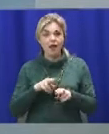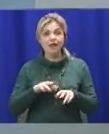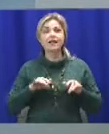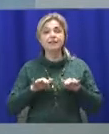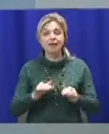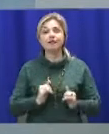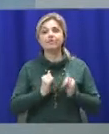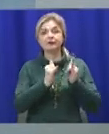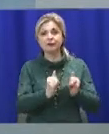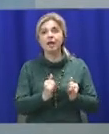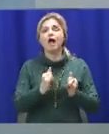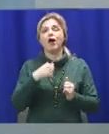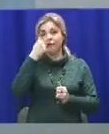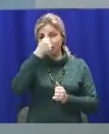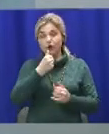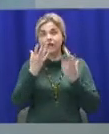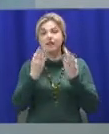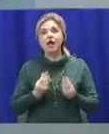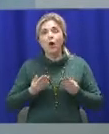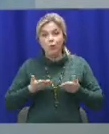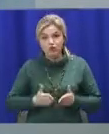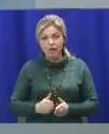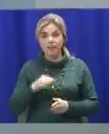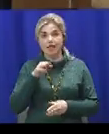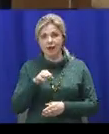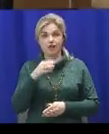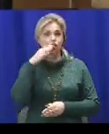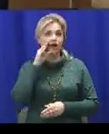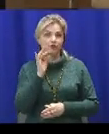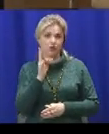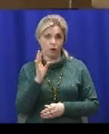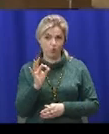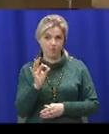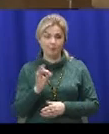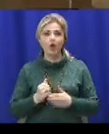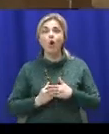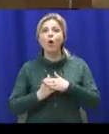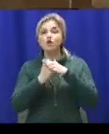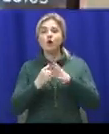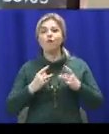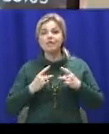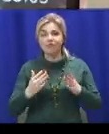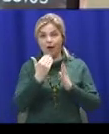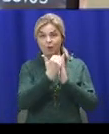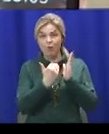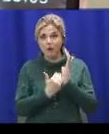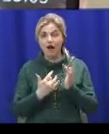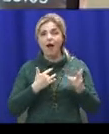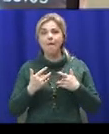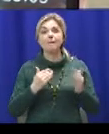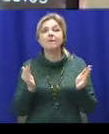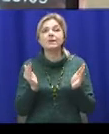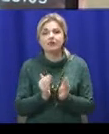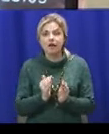приурочили до річниці від дня народження Тараса Шевченка. Основа святкової програми – моновистава «Но щоб